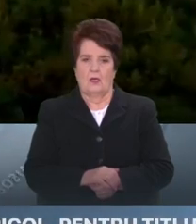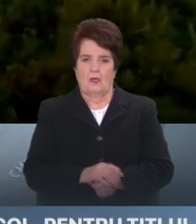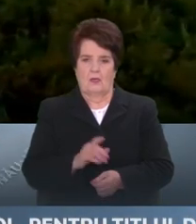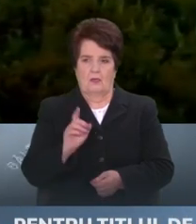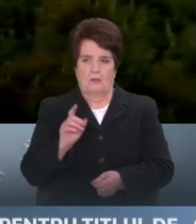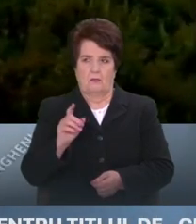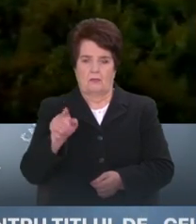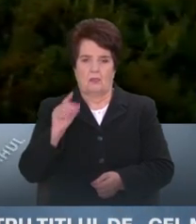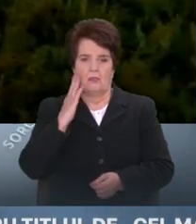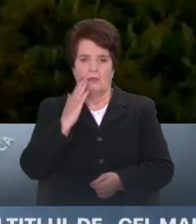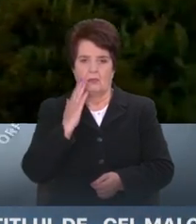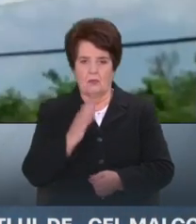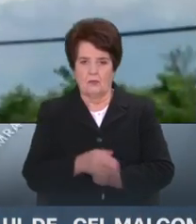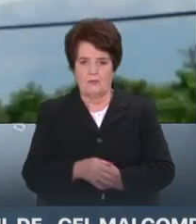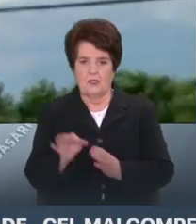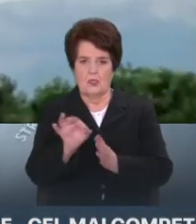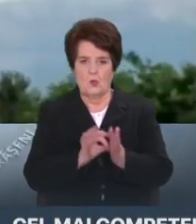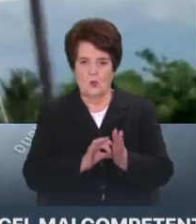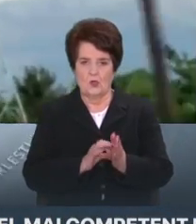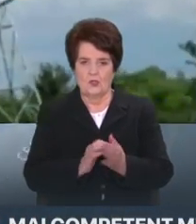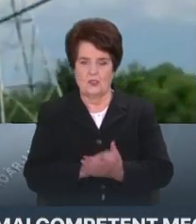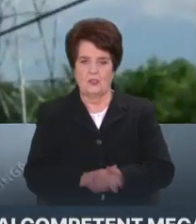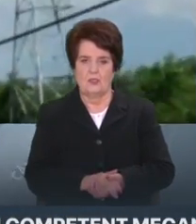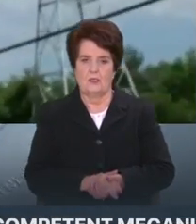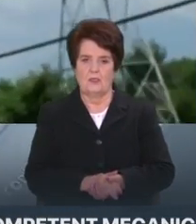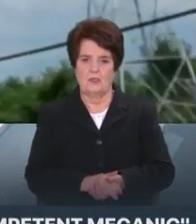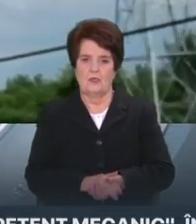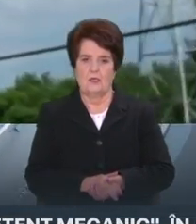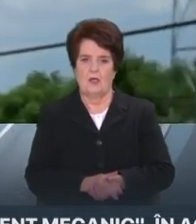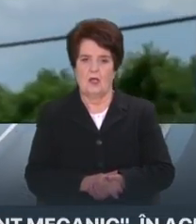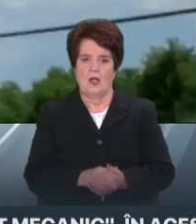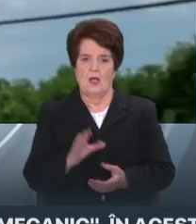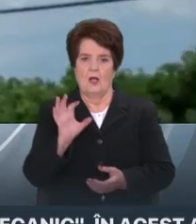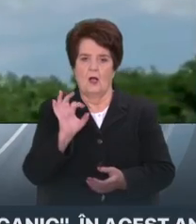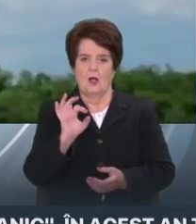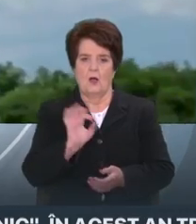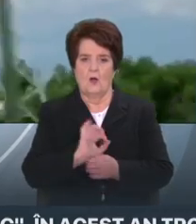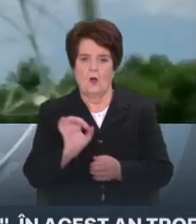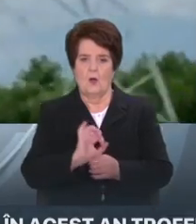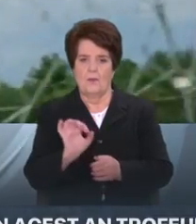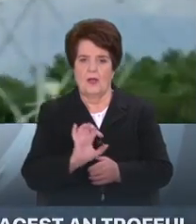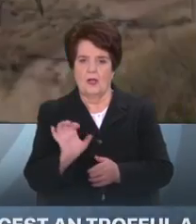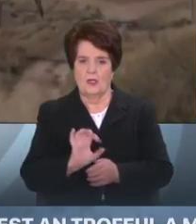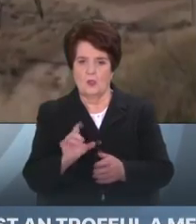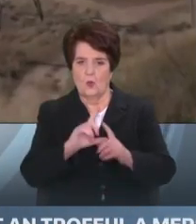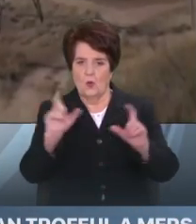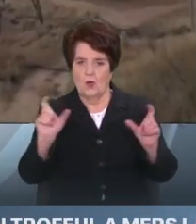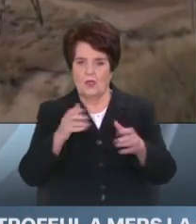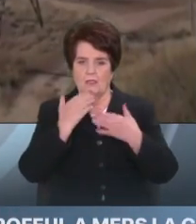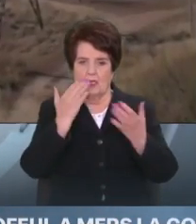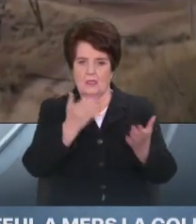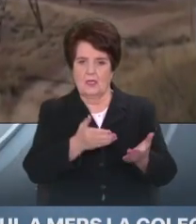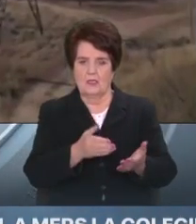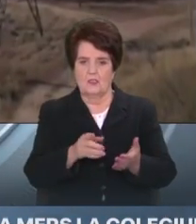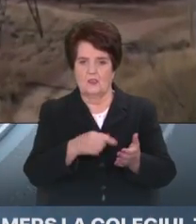România, se numește fornizare de urgență sau fornizare de avărie. Operatorul de transport molde electrică s-a adresat către